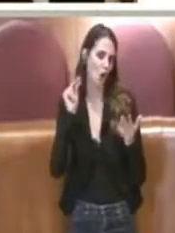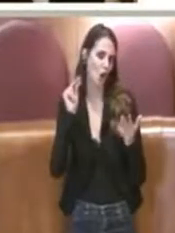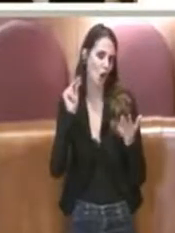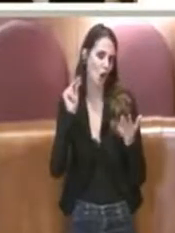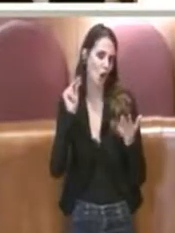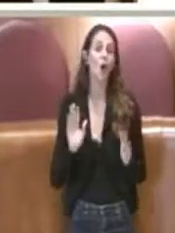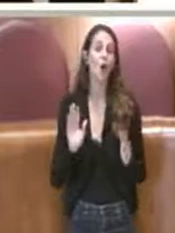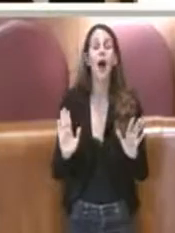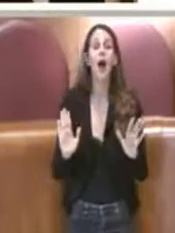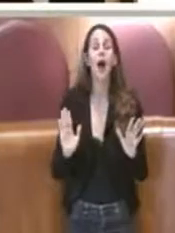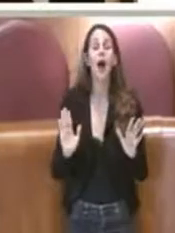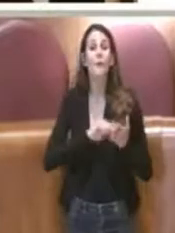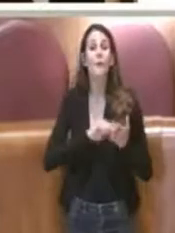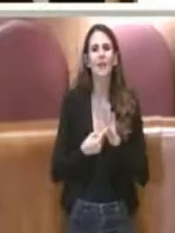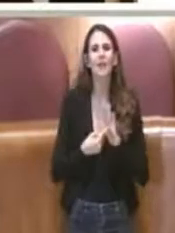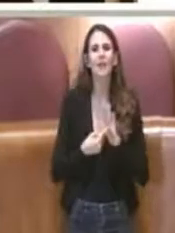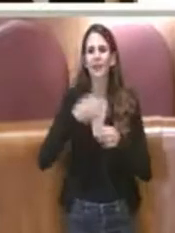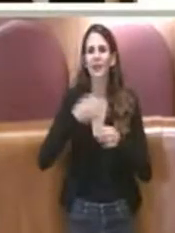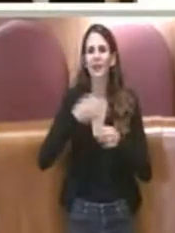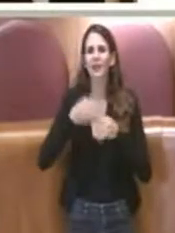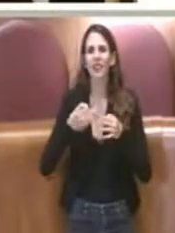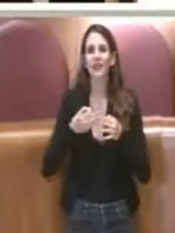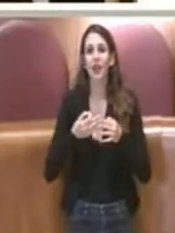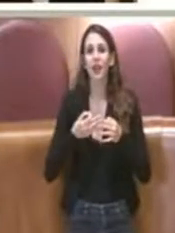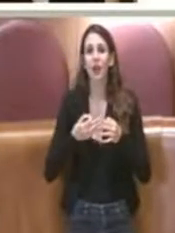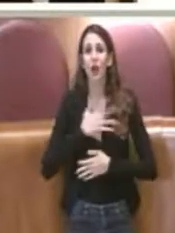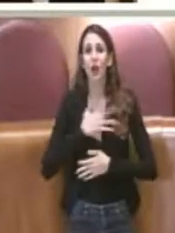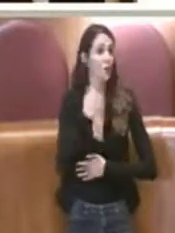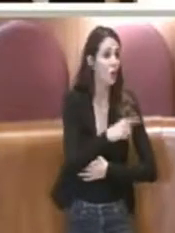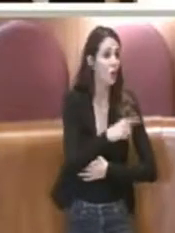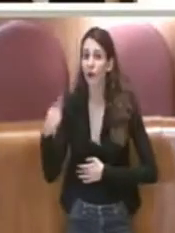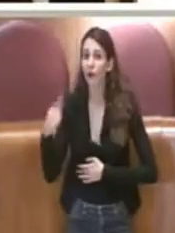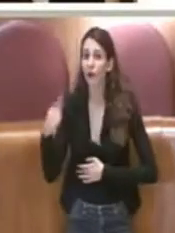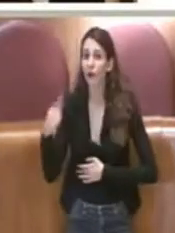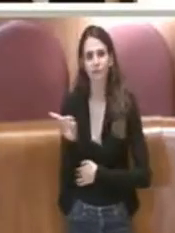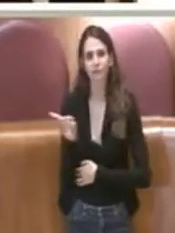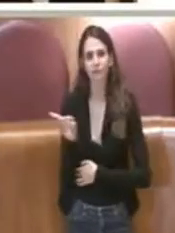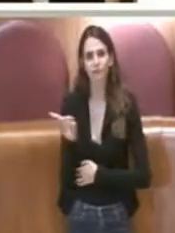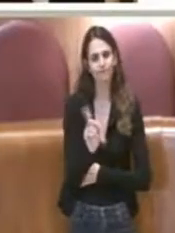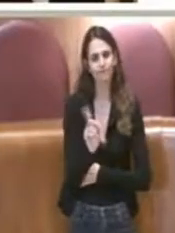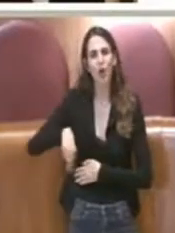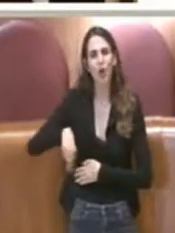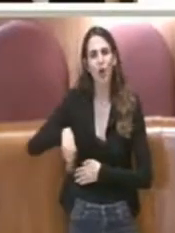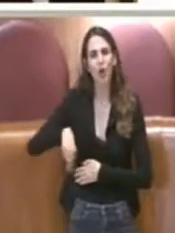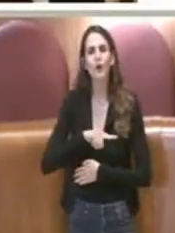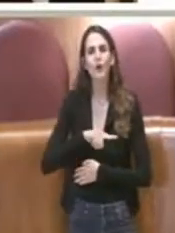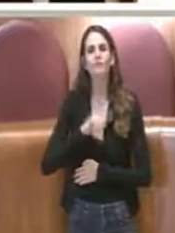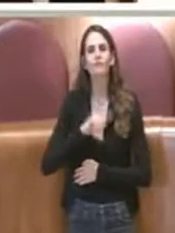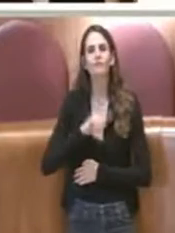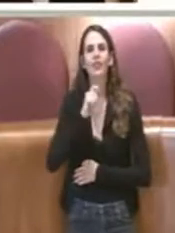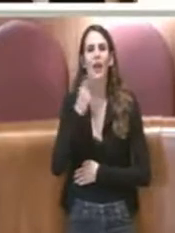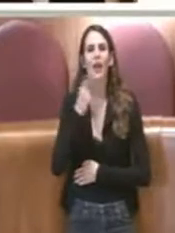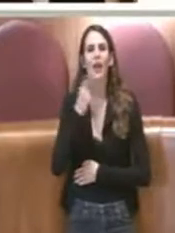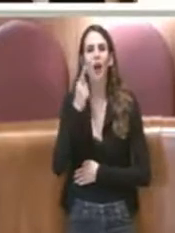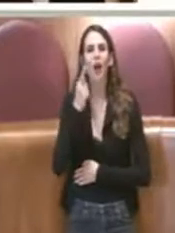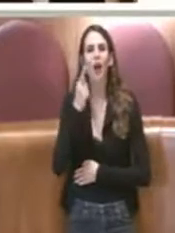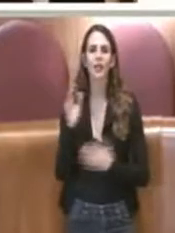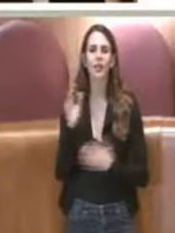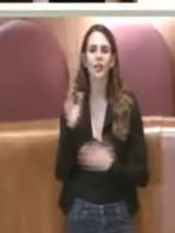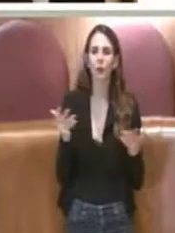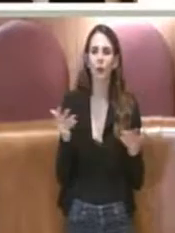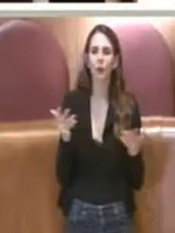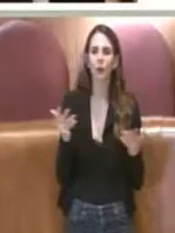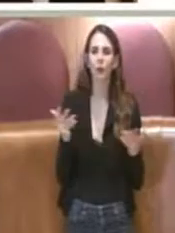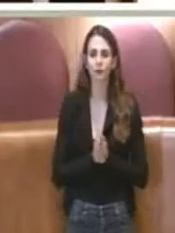attribuire responsabilità, non ci interessa. Quello che ci interessa, innanzitutto, è riconoscere